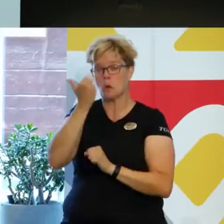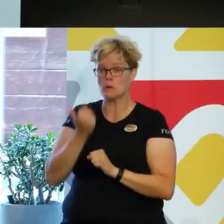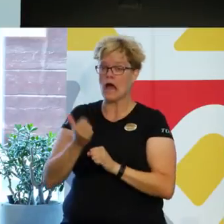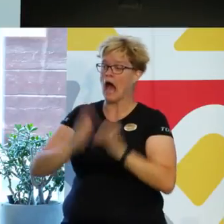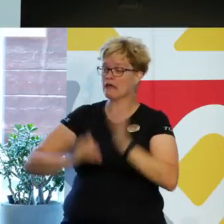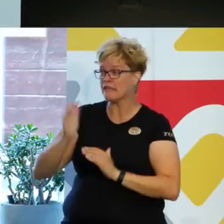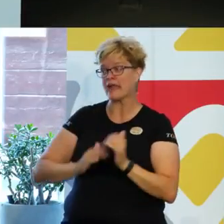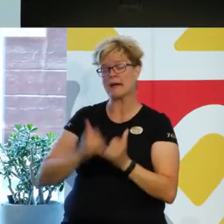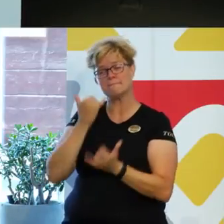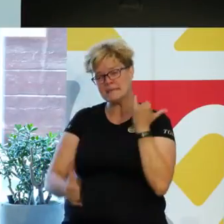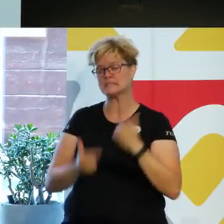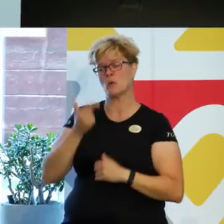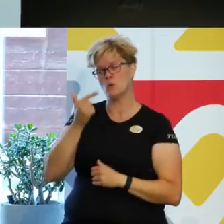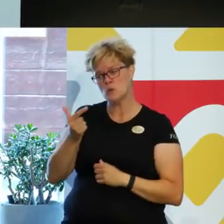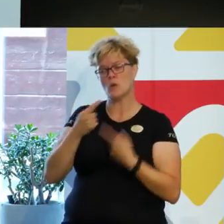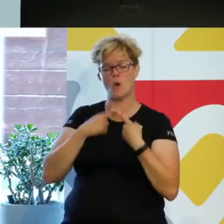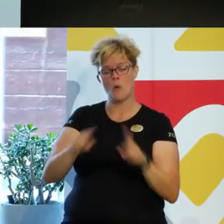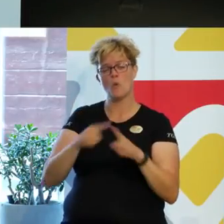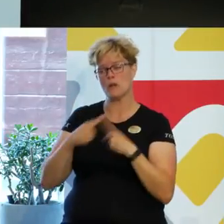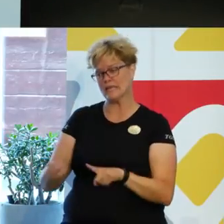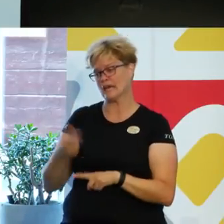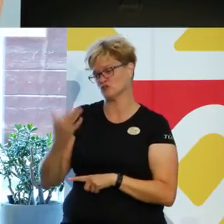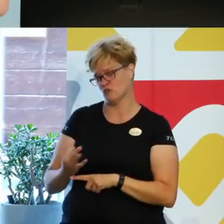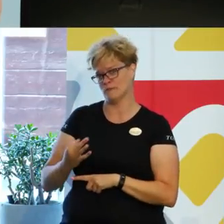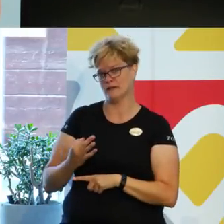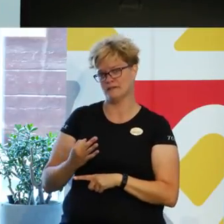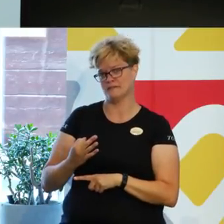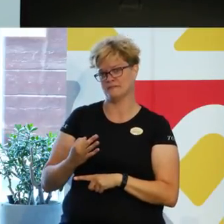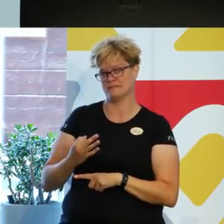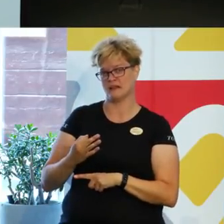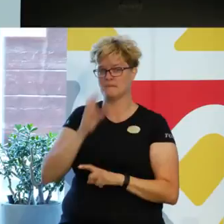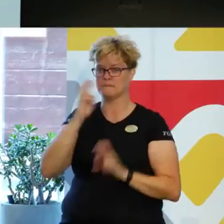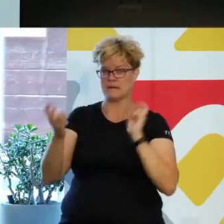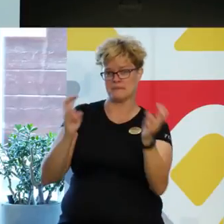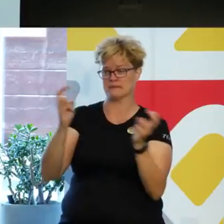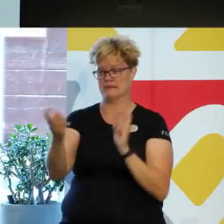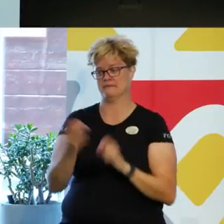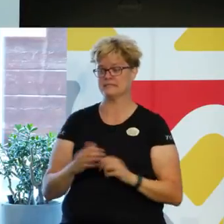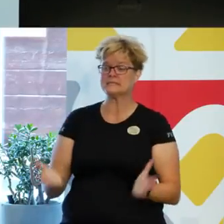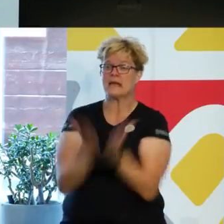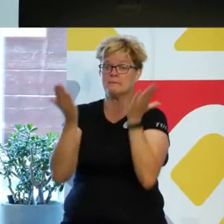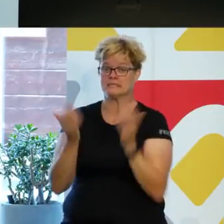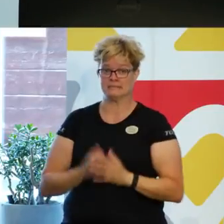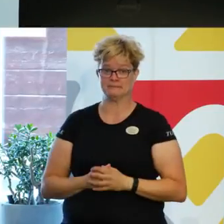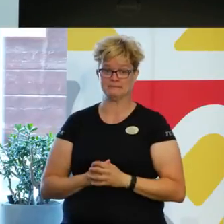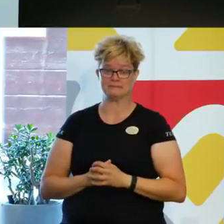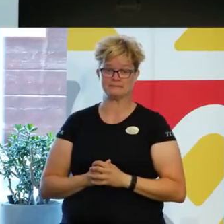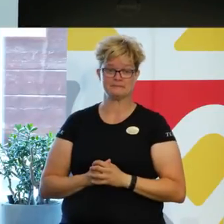åtminstone sju olika sorters perspektiv samtidigt.